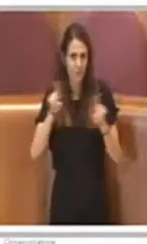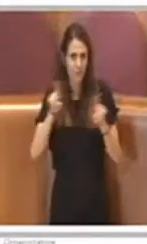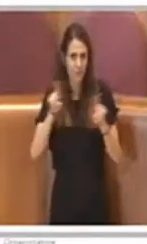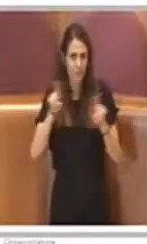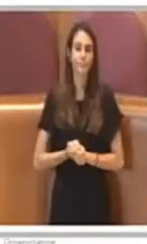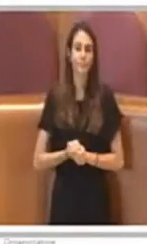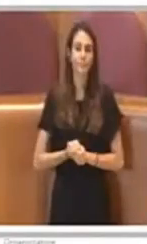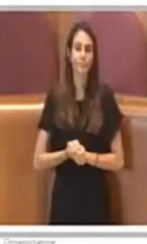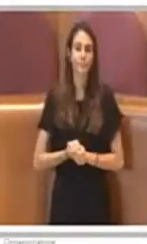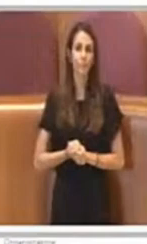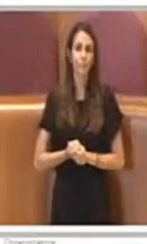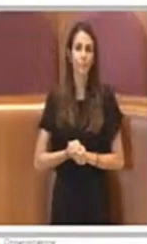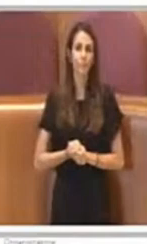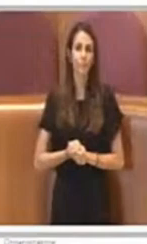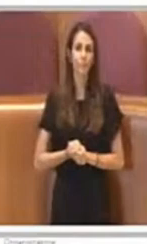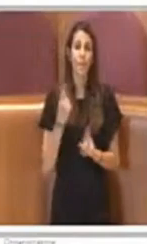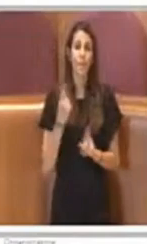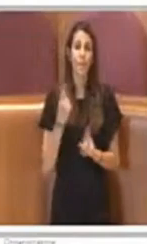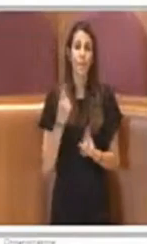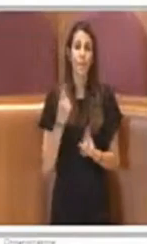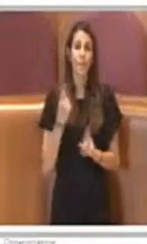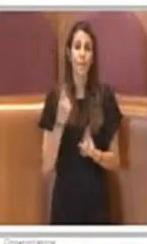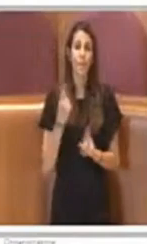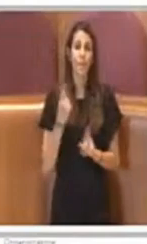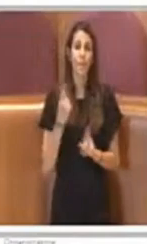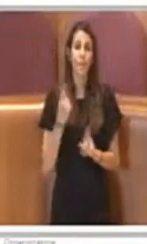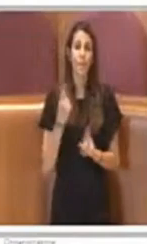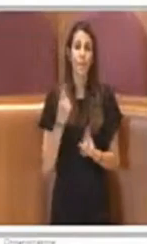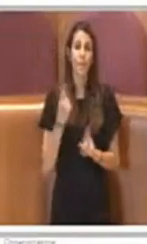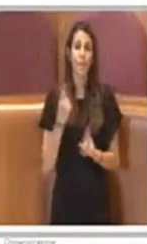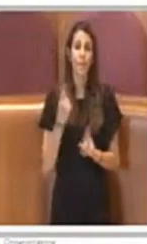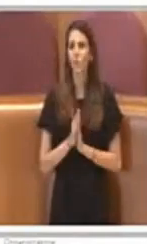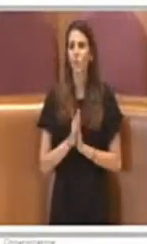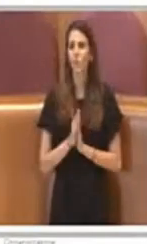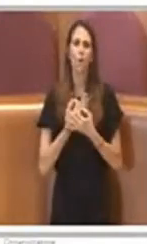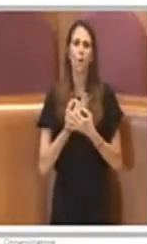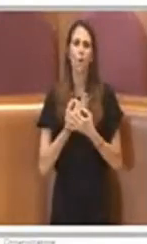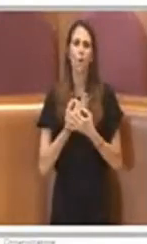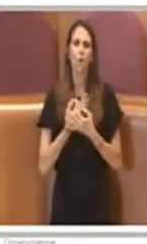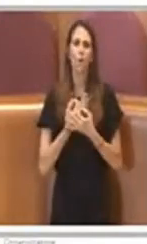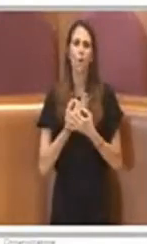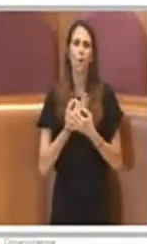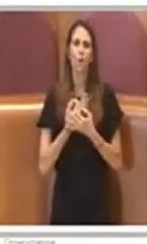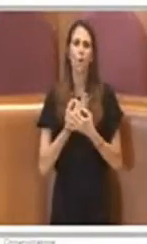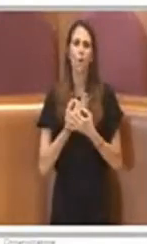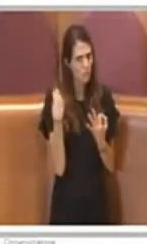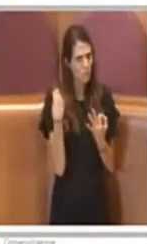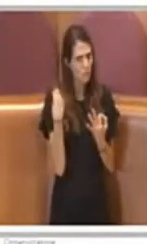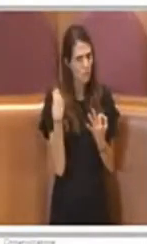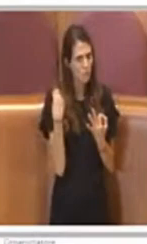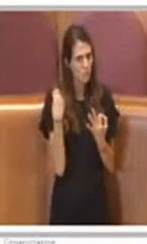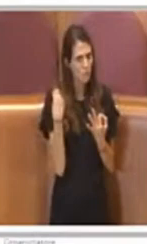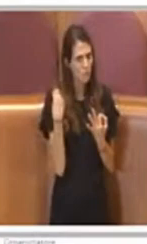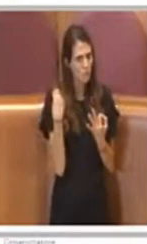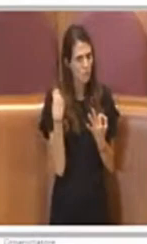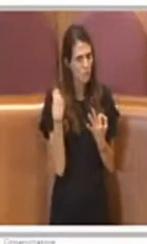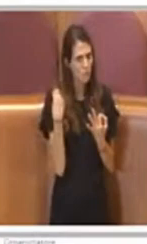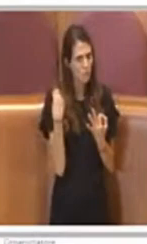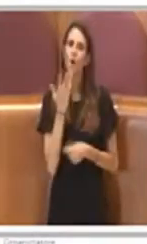da portare avanti con rapidità, senza dover soffermarci. Giusto che l'abbia chiesto, però volevo sottolinearle e volevo